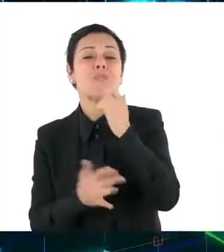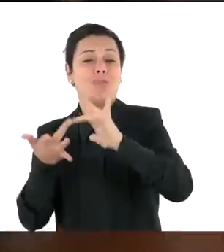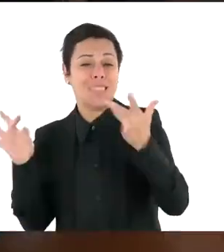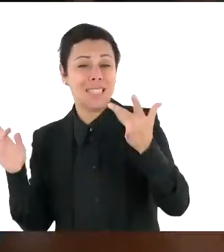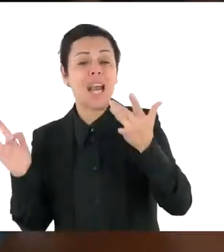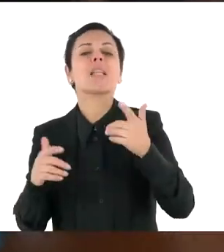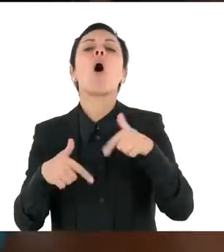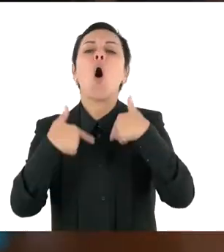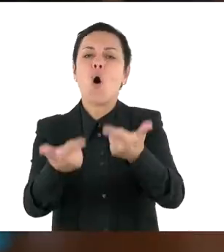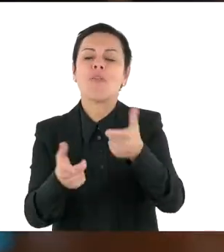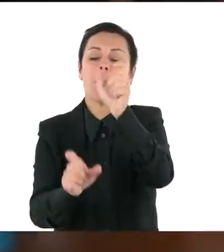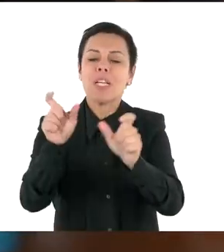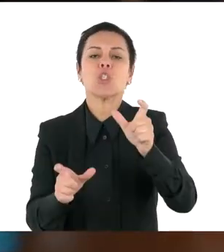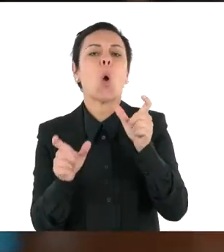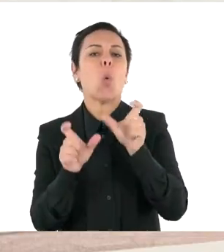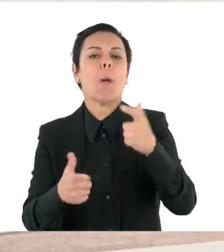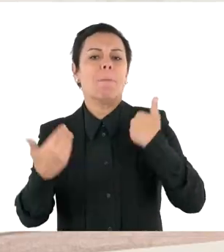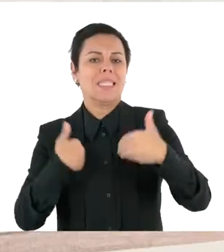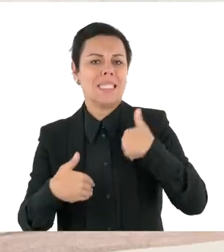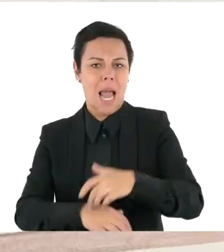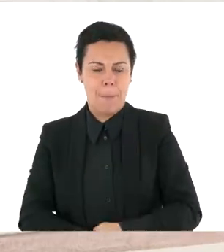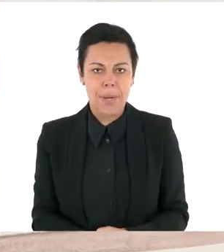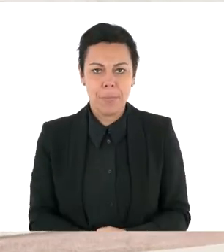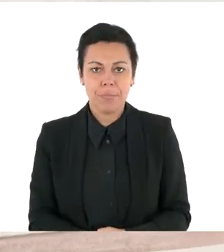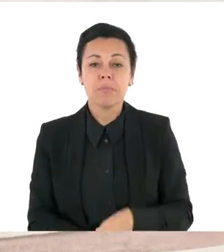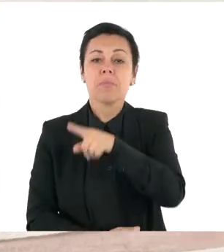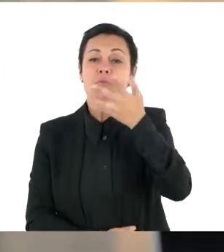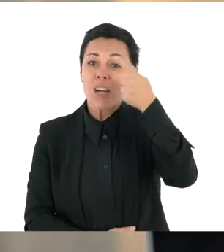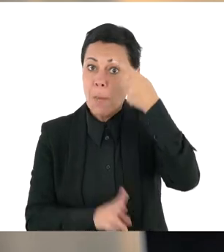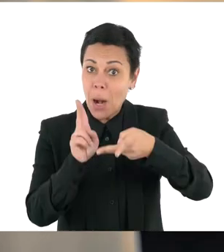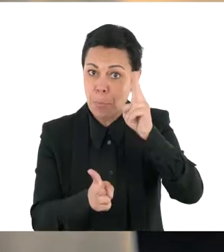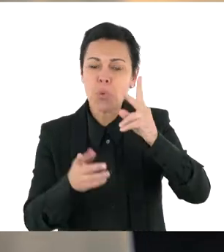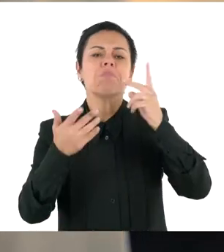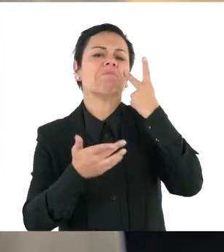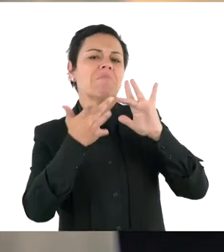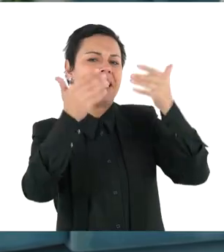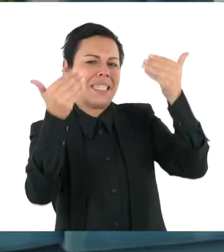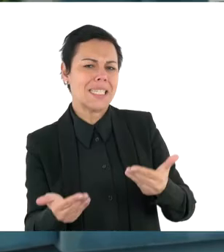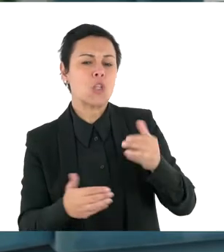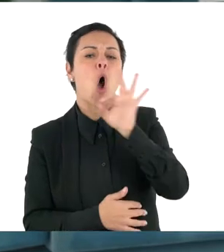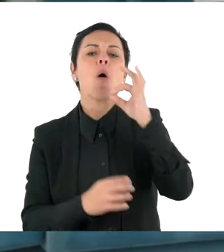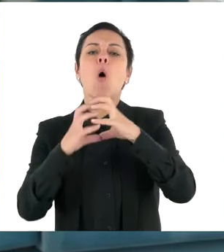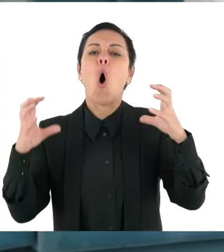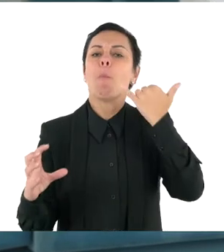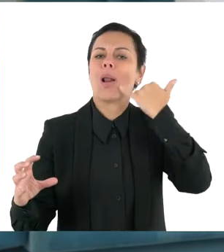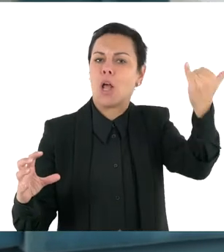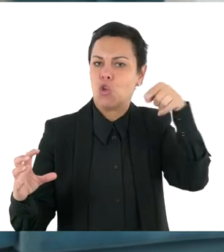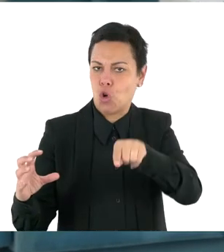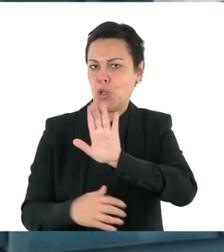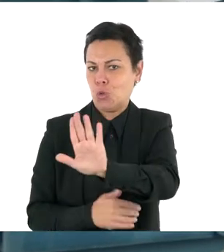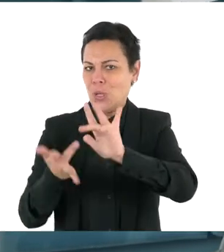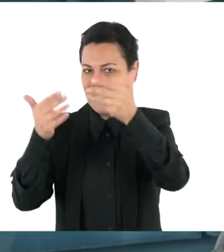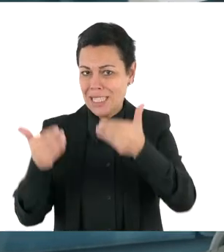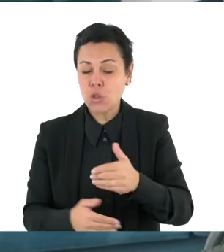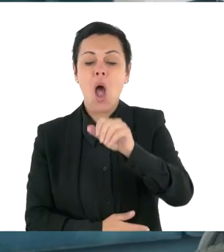Agicom per agevolare l'accesso e la fruizione dei servizi telefonici e Internet agli utenti con disabilità. Per saperne di più, visita il nostro